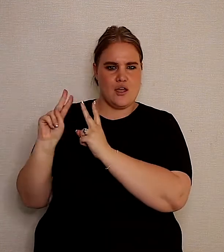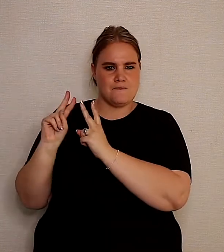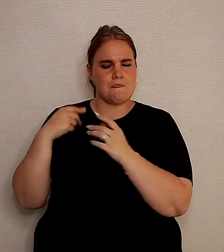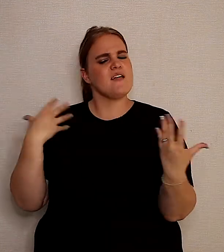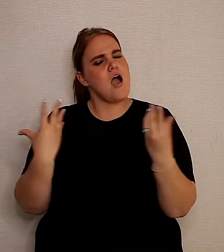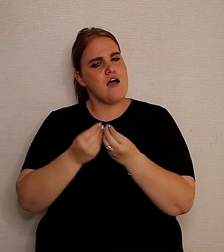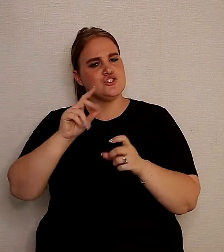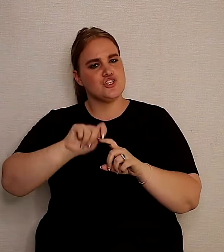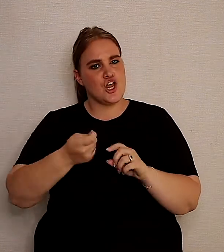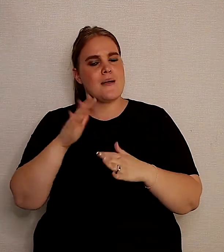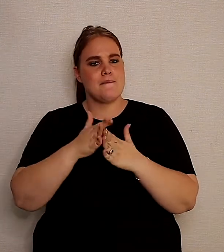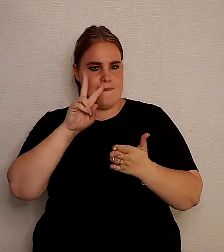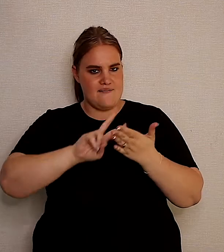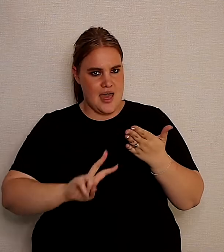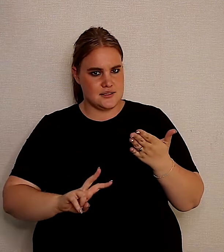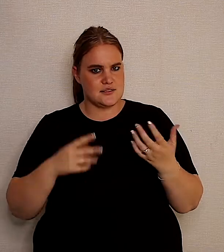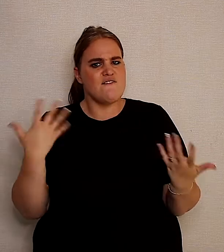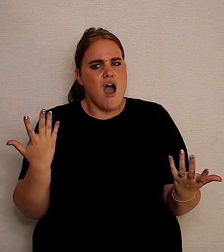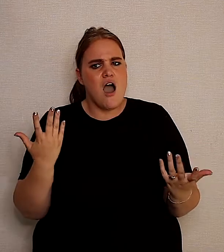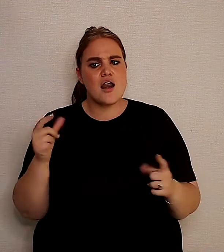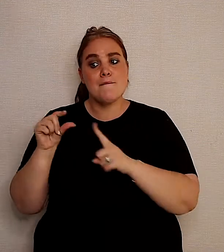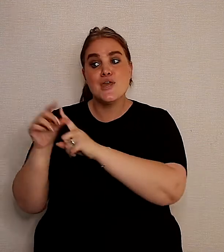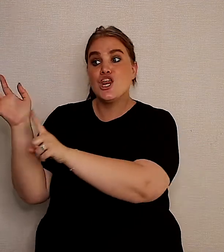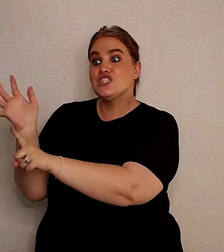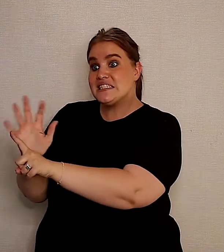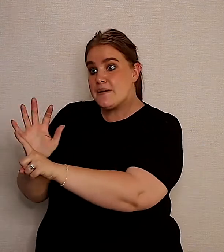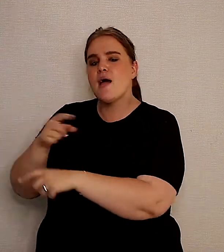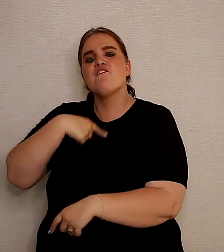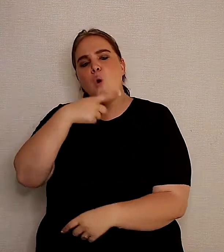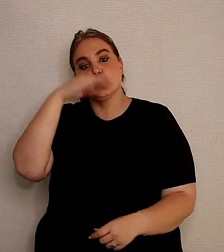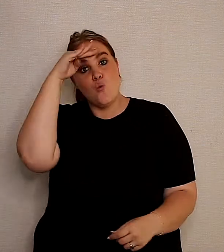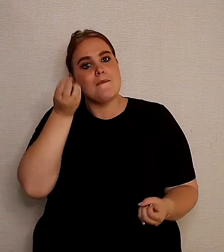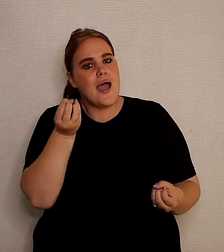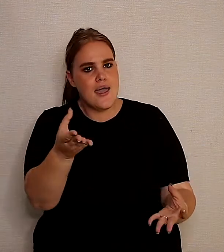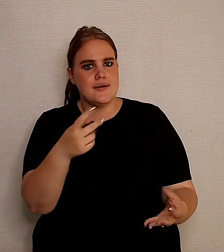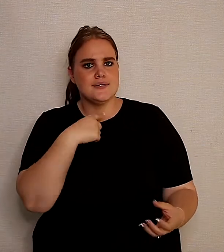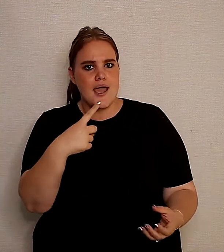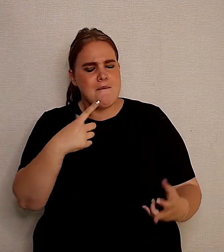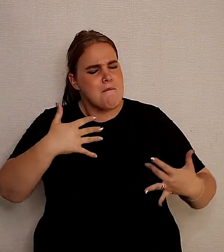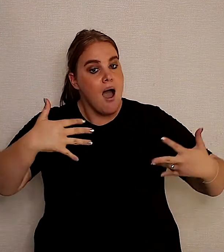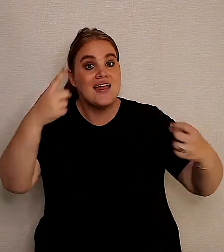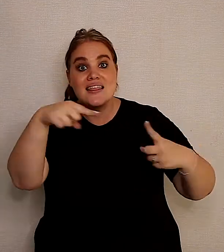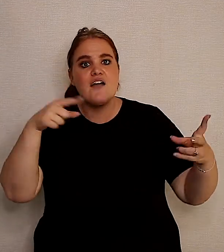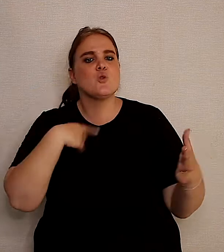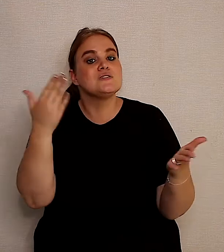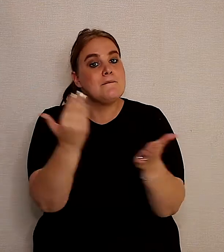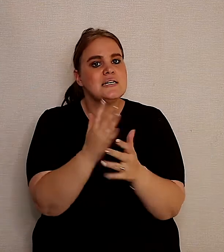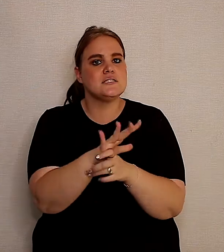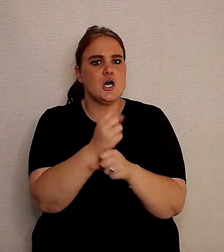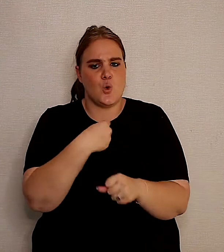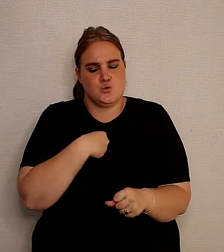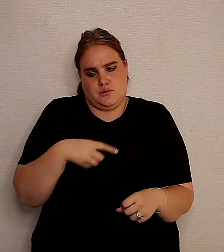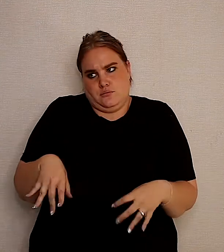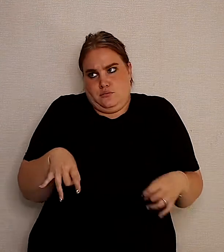afsluit met die tekstvers van die selwe Petrus. En waar hy waarskiewend is, maar ook vir ons hoop gee en sê, oor hy al soveel tot in die leven wat ons op uitmis,